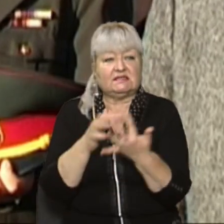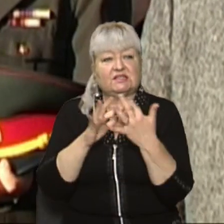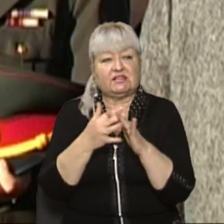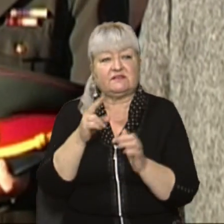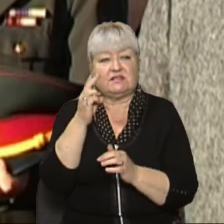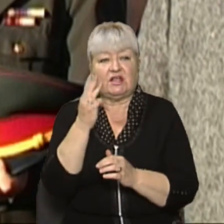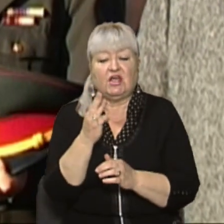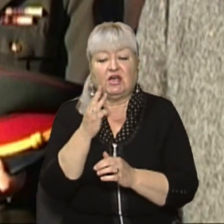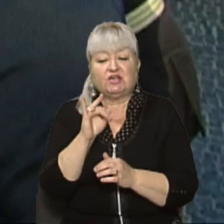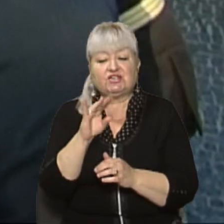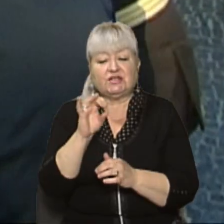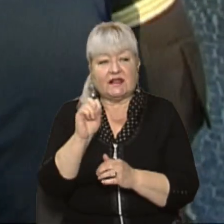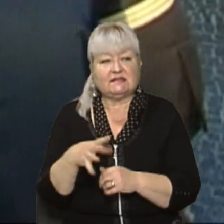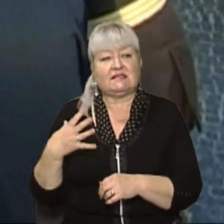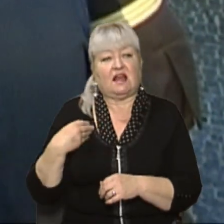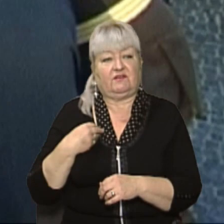Щерець, що на Львівщині.